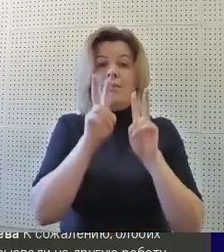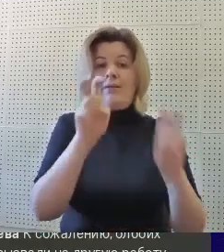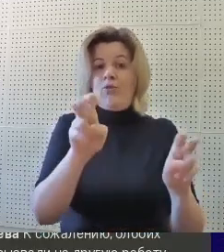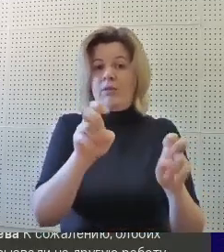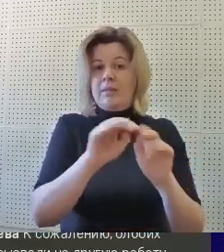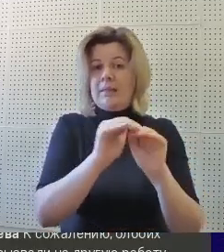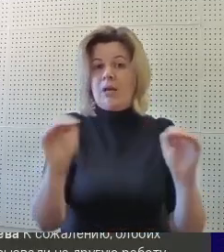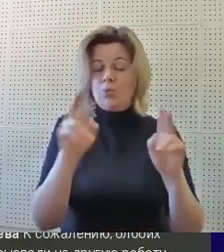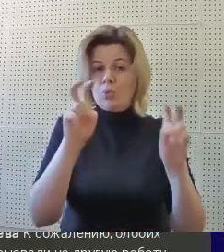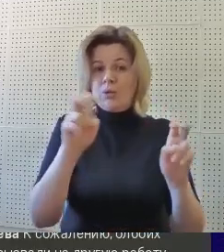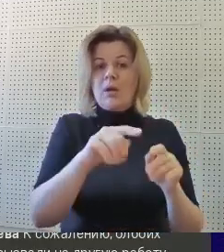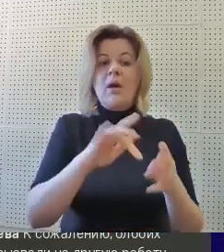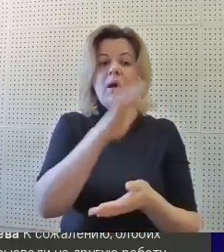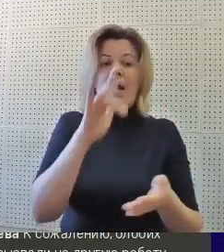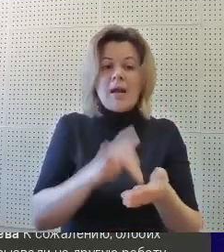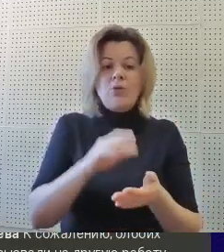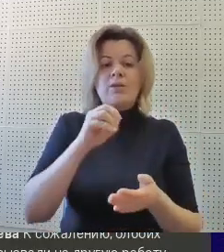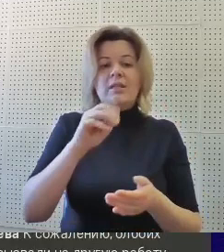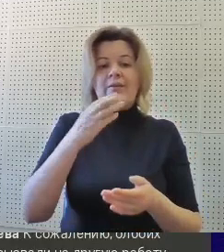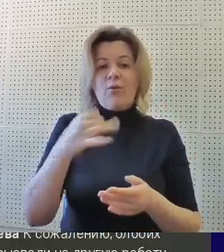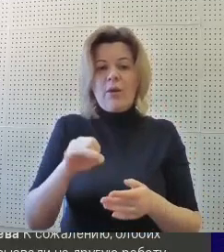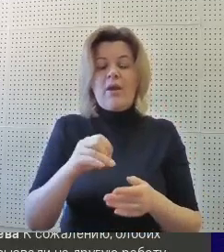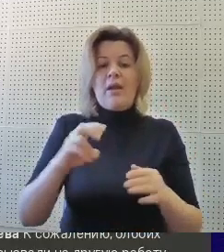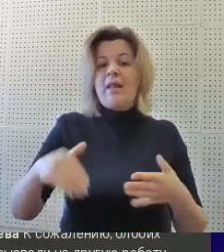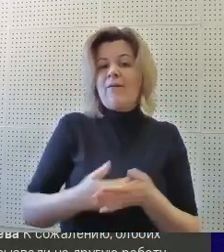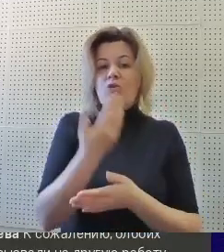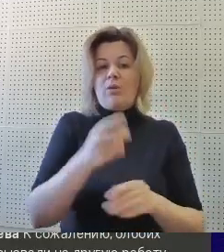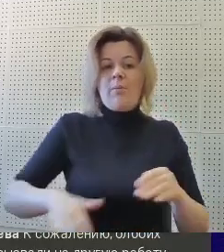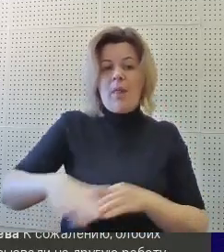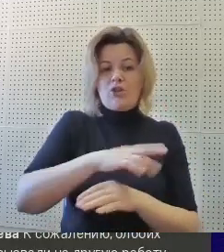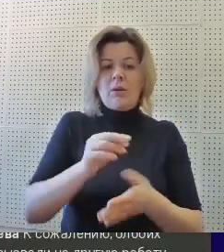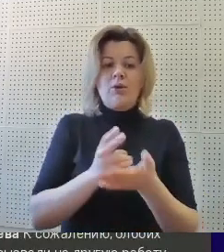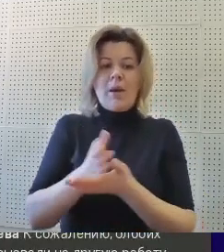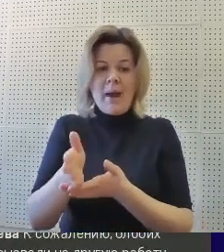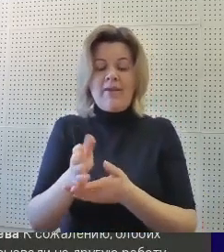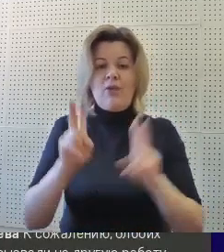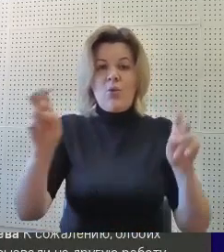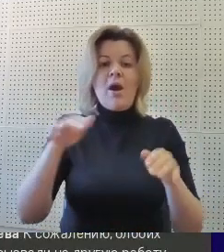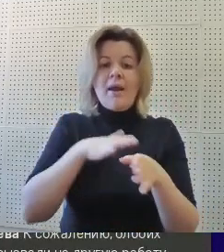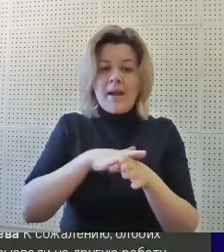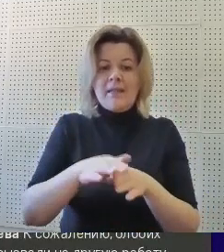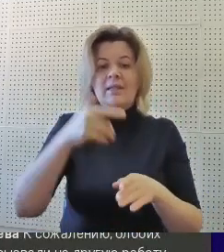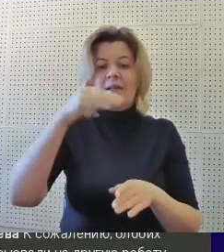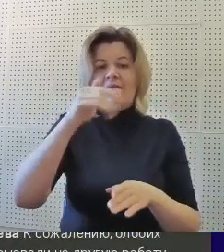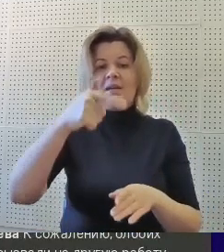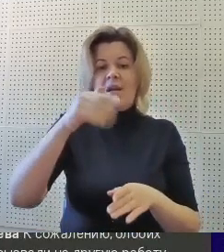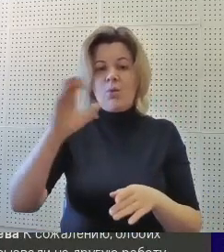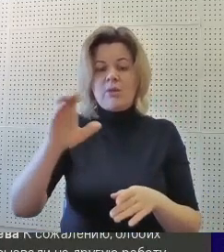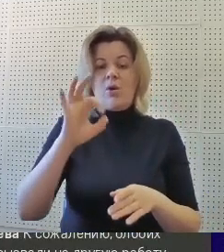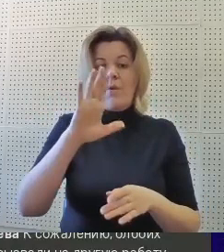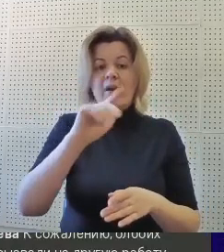был присвоен статус городской сетевой инновационной площадки по направлению «Реализация ФГО с